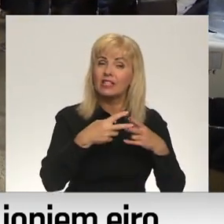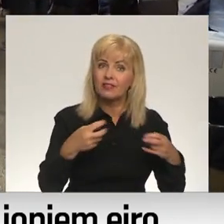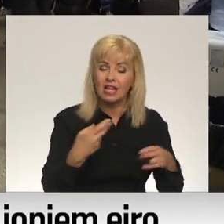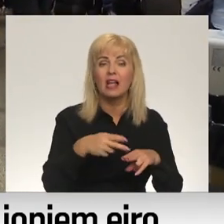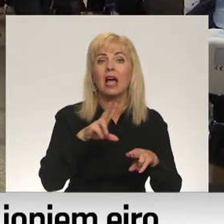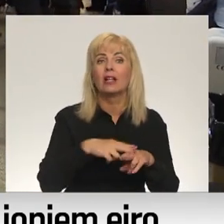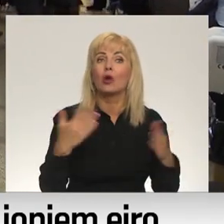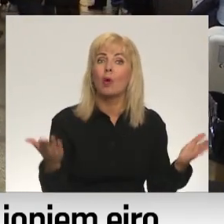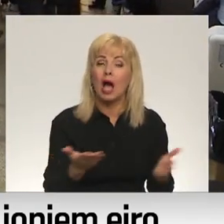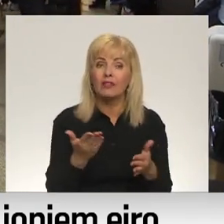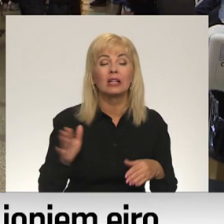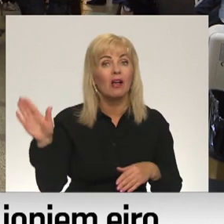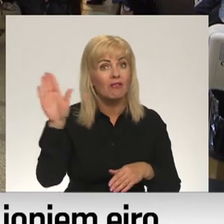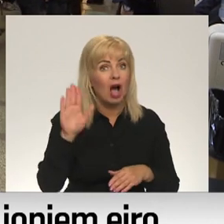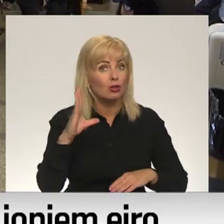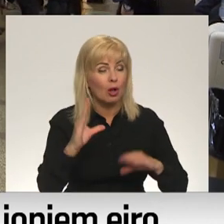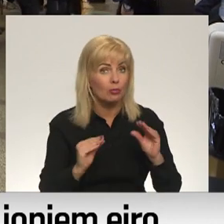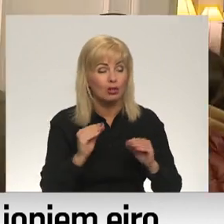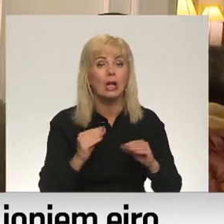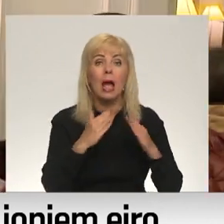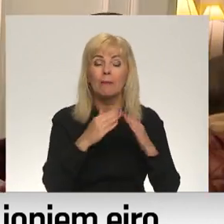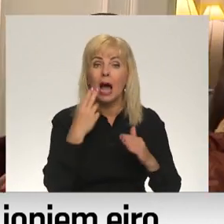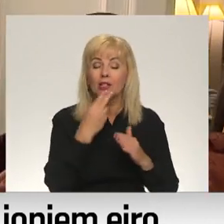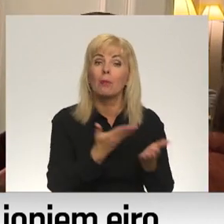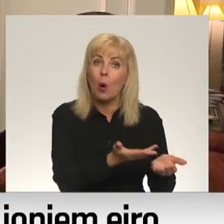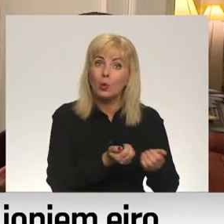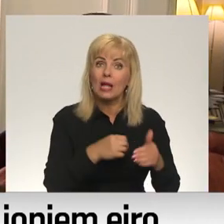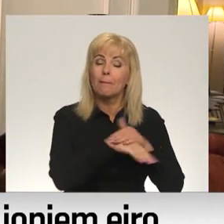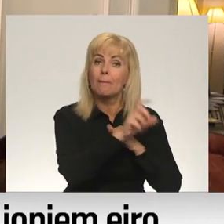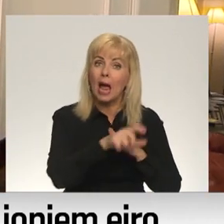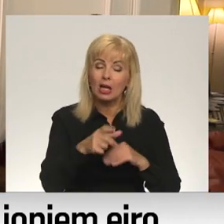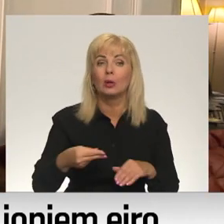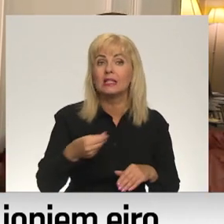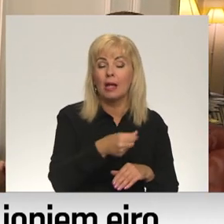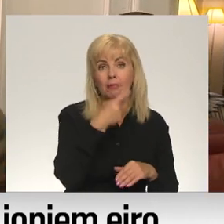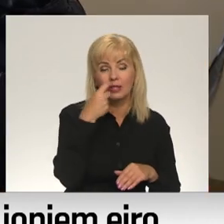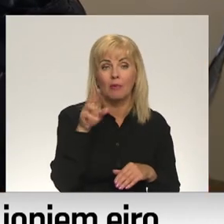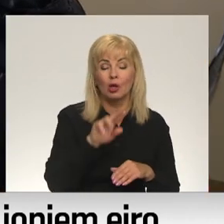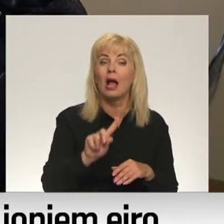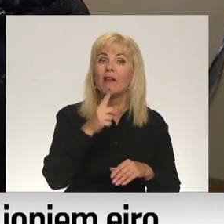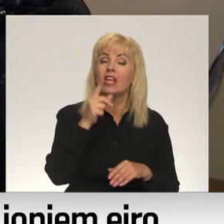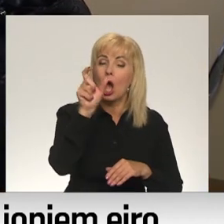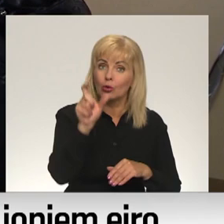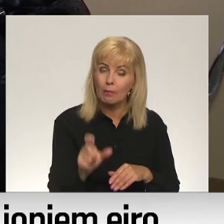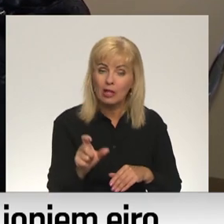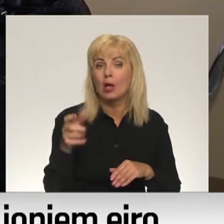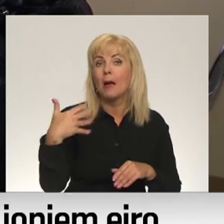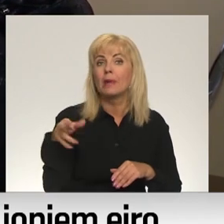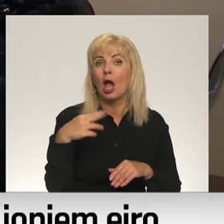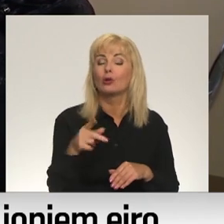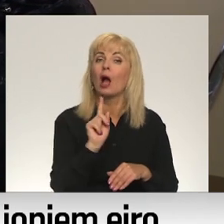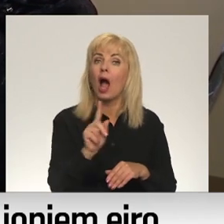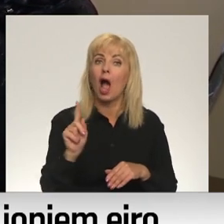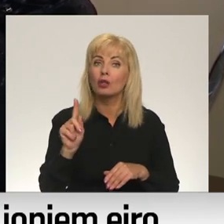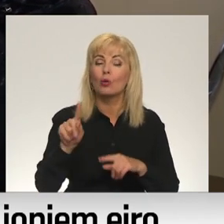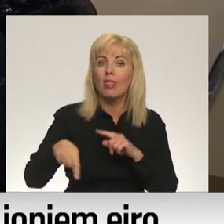jādāļ slogojot valsts budžetu. Maisaimniecībām uzņemot bēgļus, tiks izmaksāts 100 eiro par pirmo personu un 50 eiro par kārtur